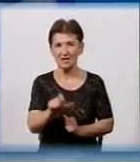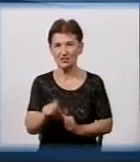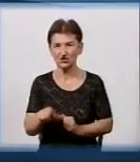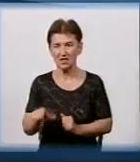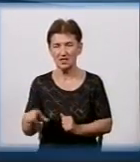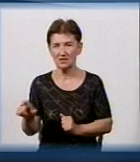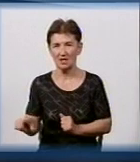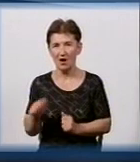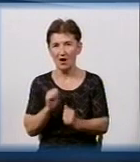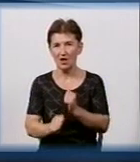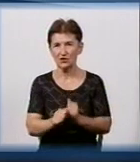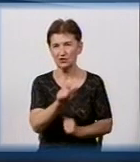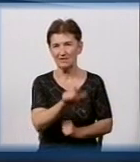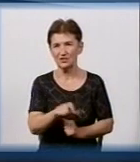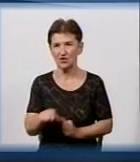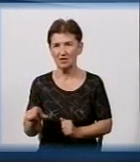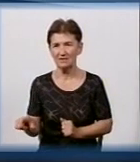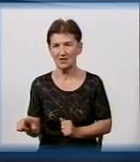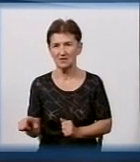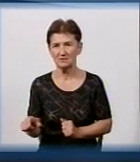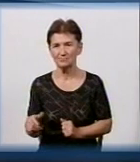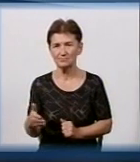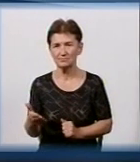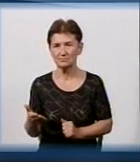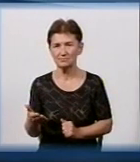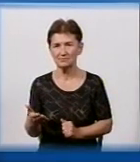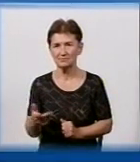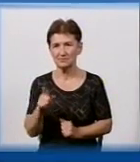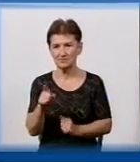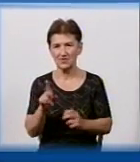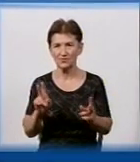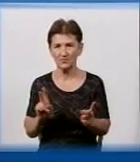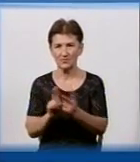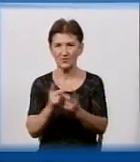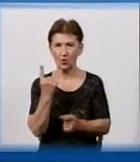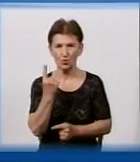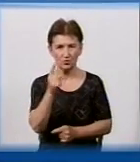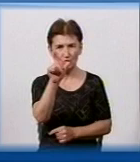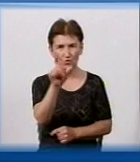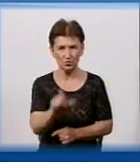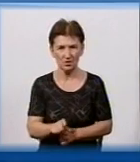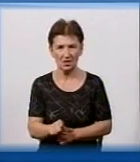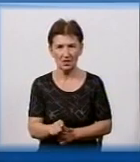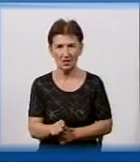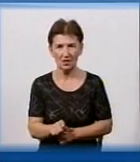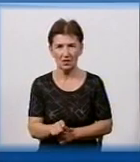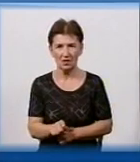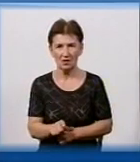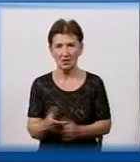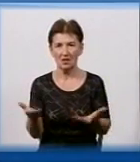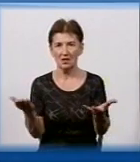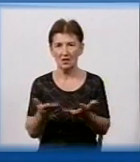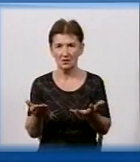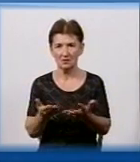Кожного людину цього міста. Ви зустрічали хоча б одну людину, яка, ну, вічна віч, яка